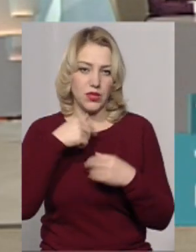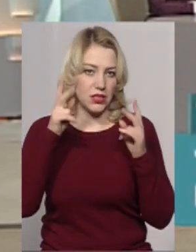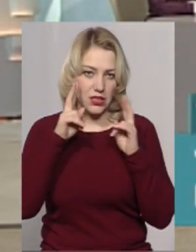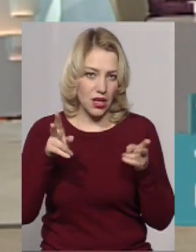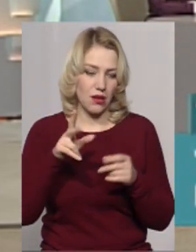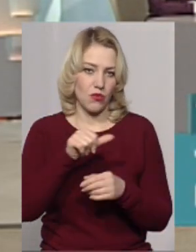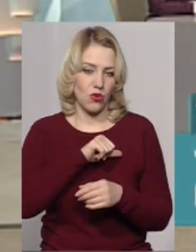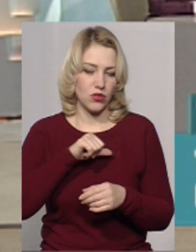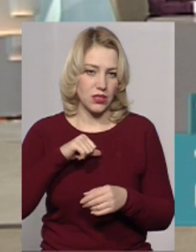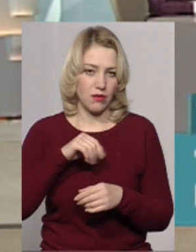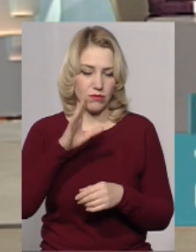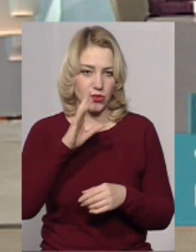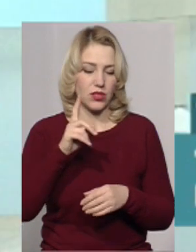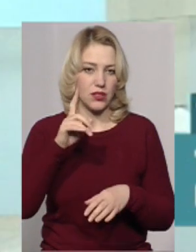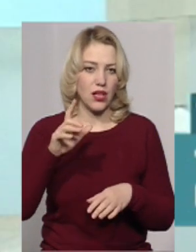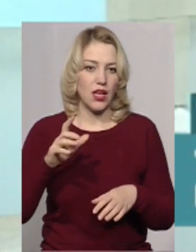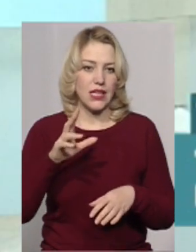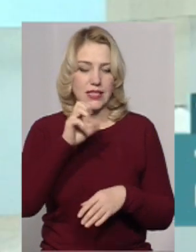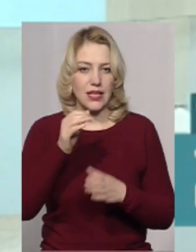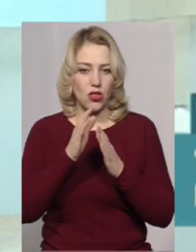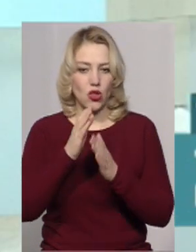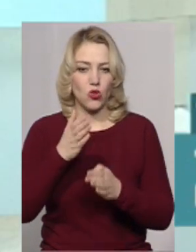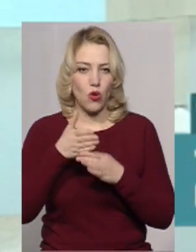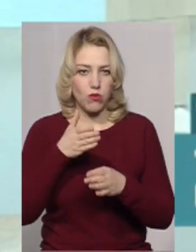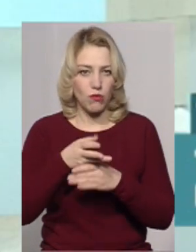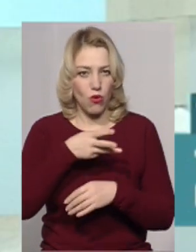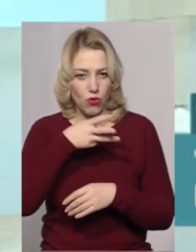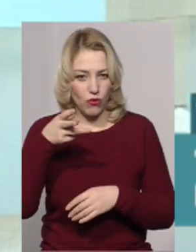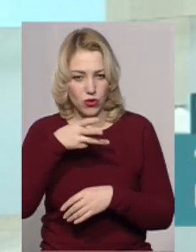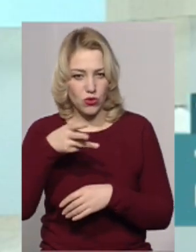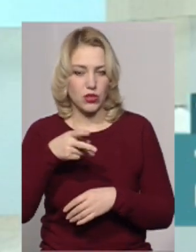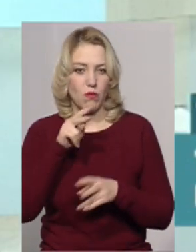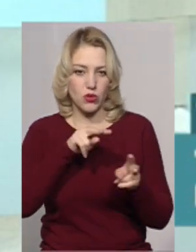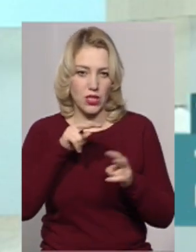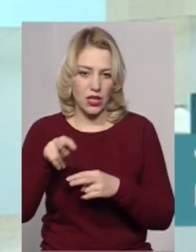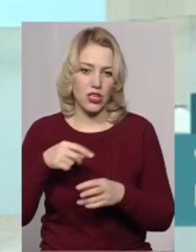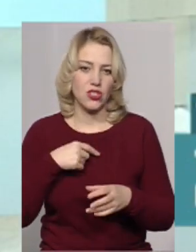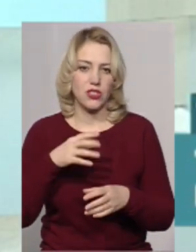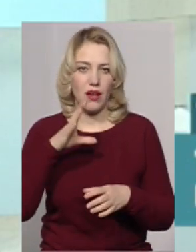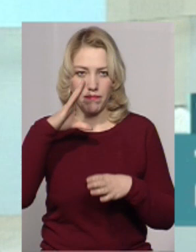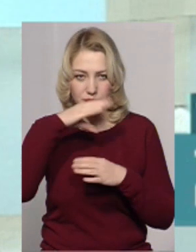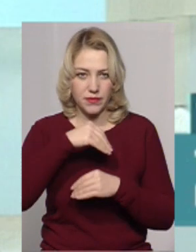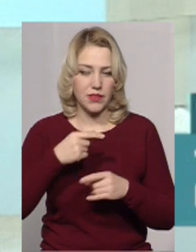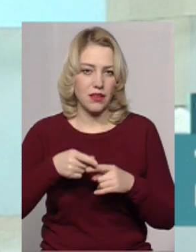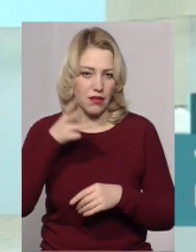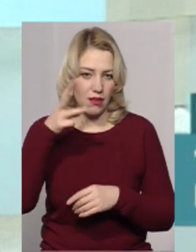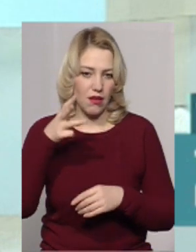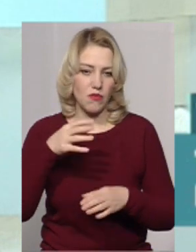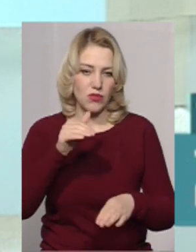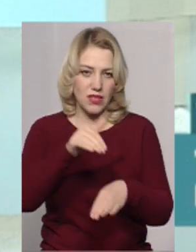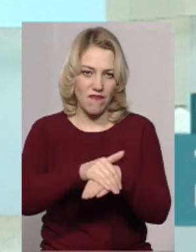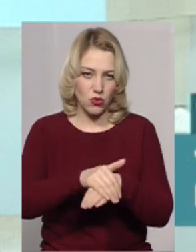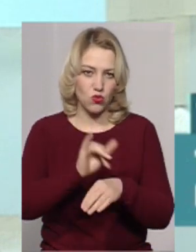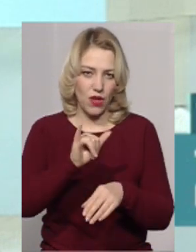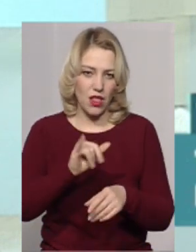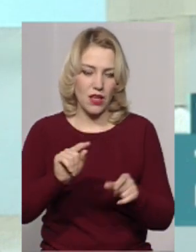безпосередньо за допомогою камер відеоспостереження дану особу було можливо зафіксувати, встановити, і